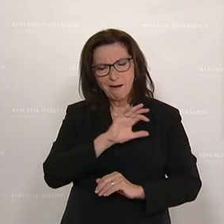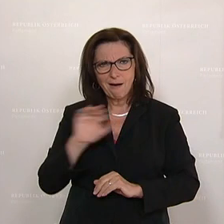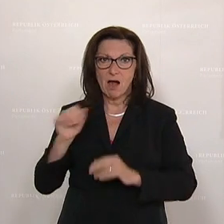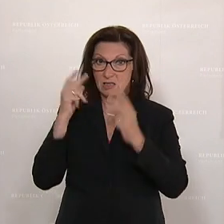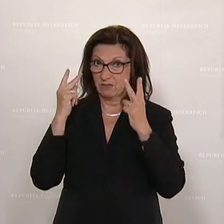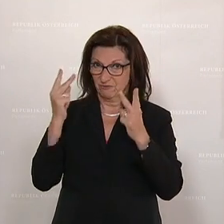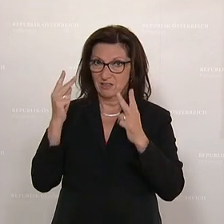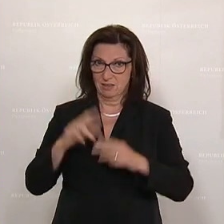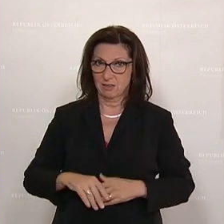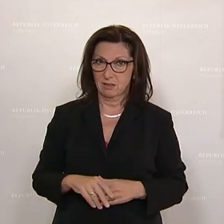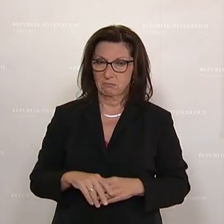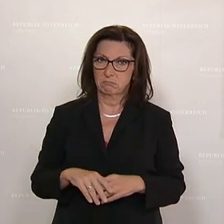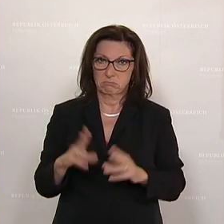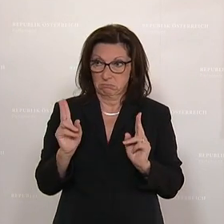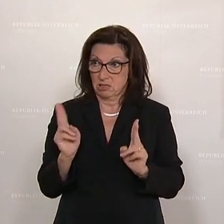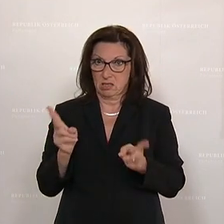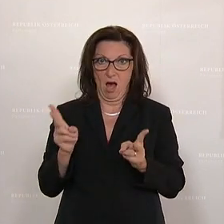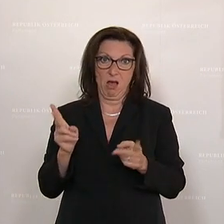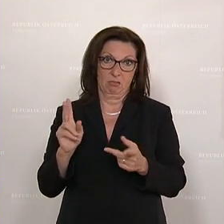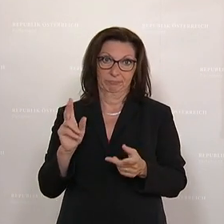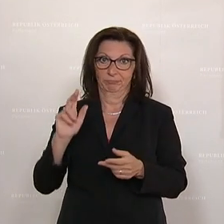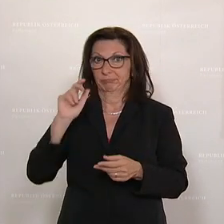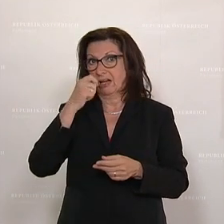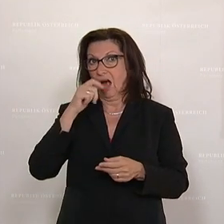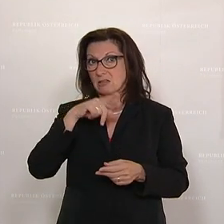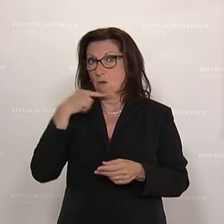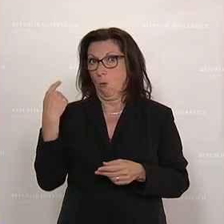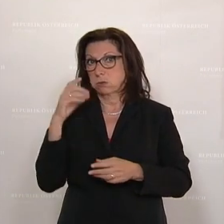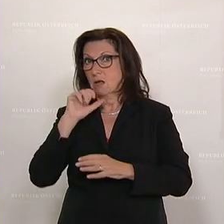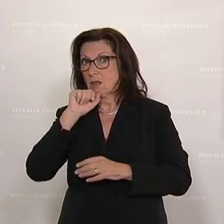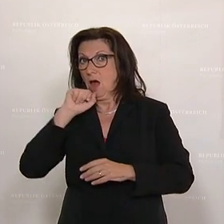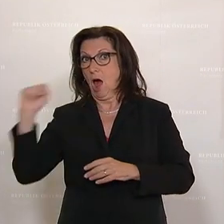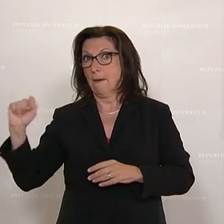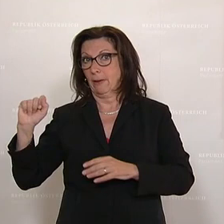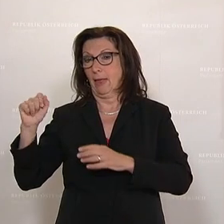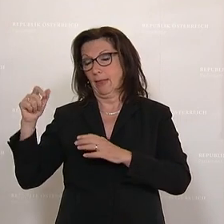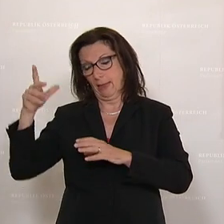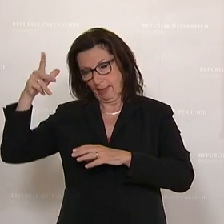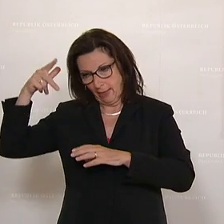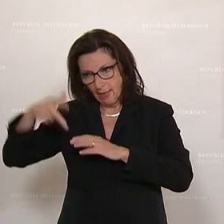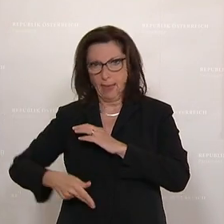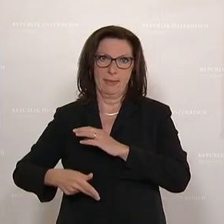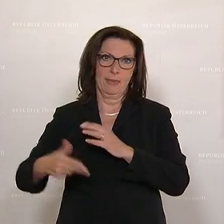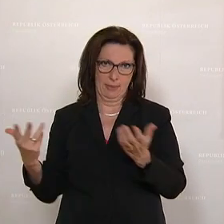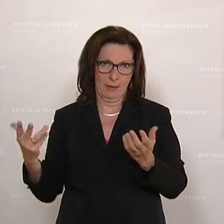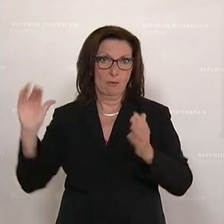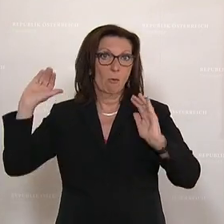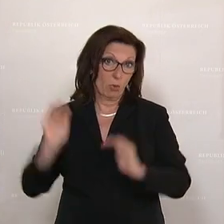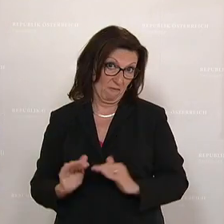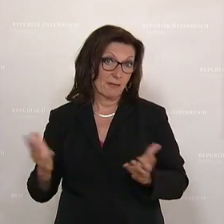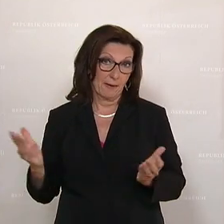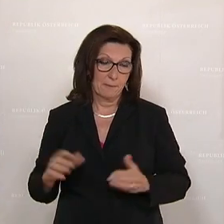sehr wichtige Teile, um unsere Abhängigkeit von russischen Energieimporten zu reduzieren.